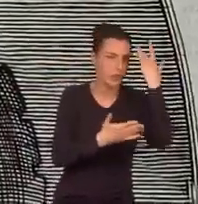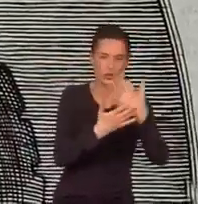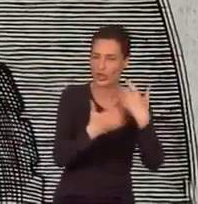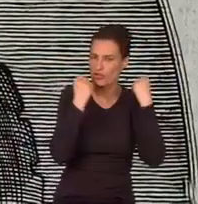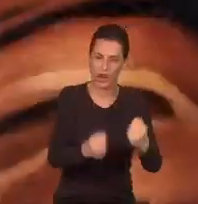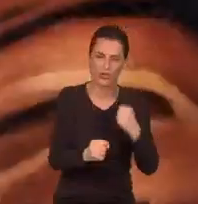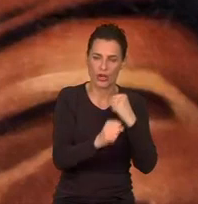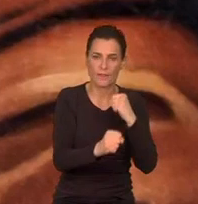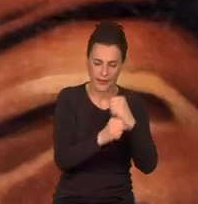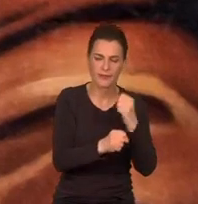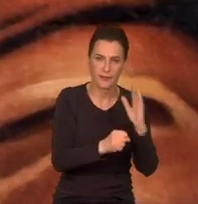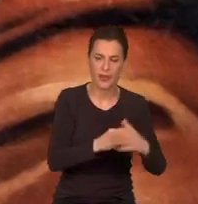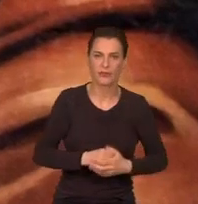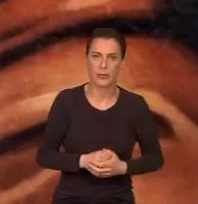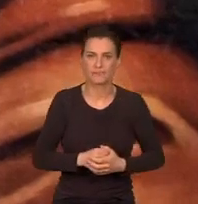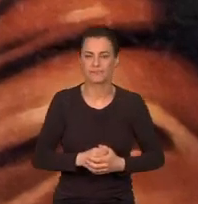zakresu zadania.